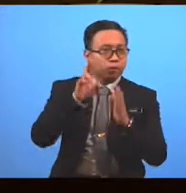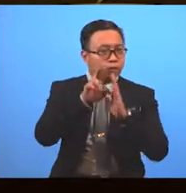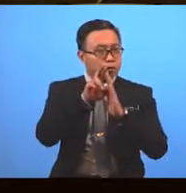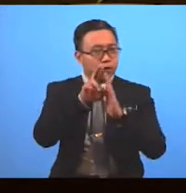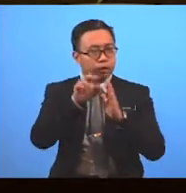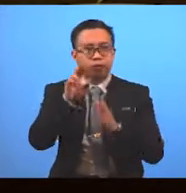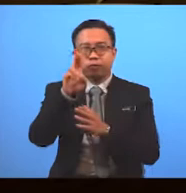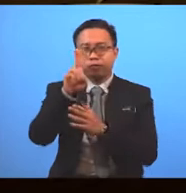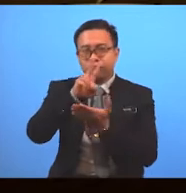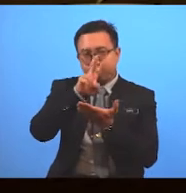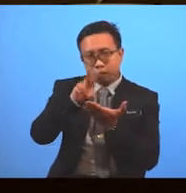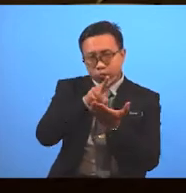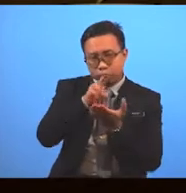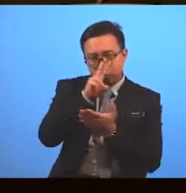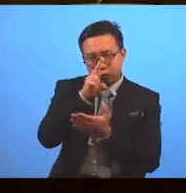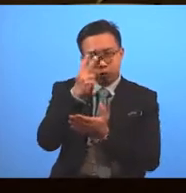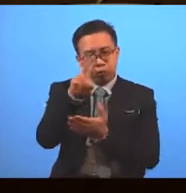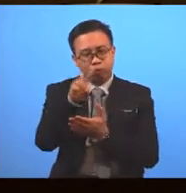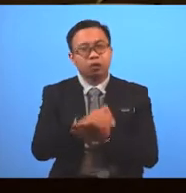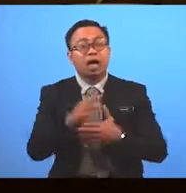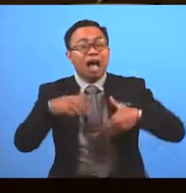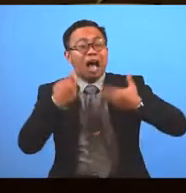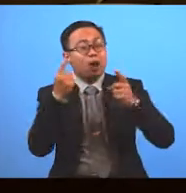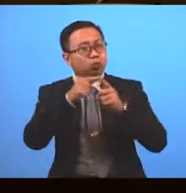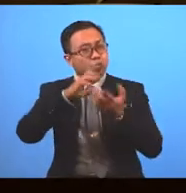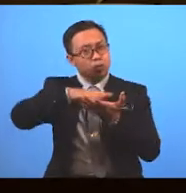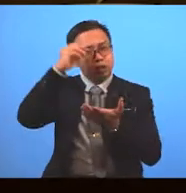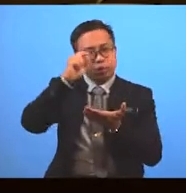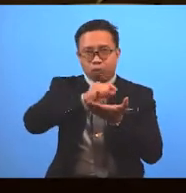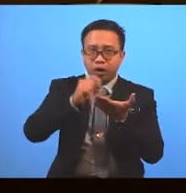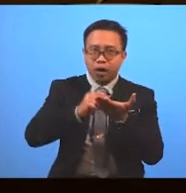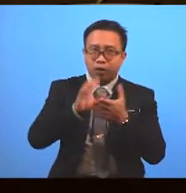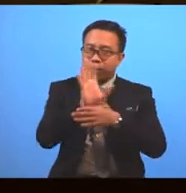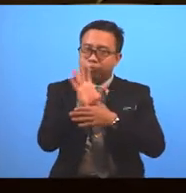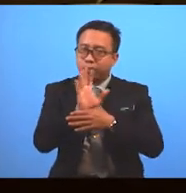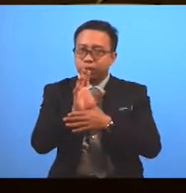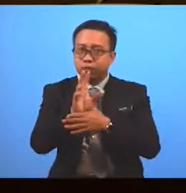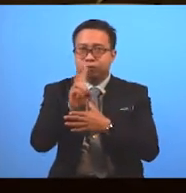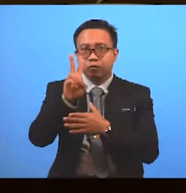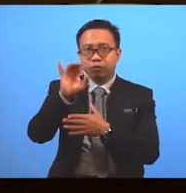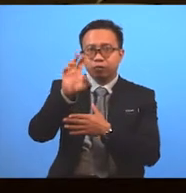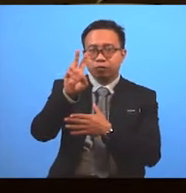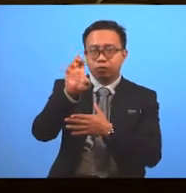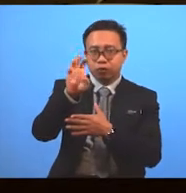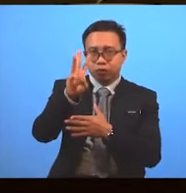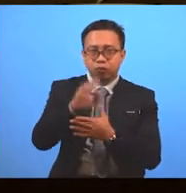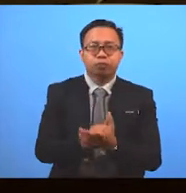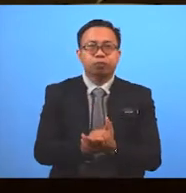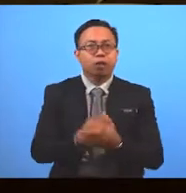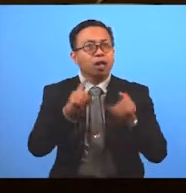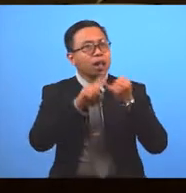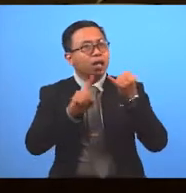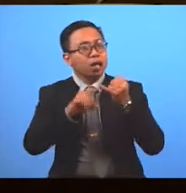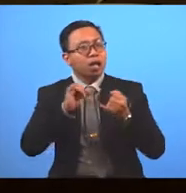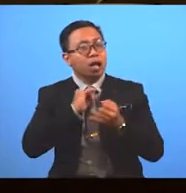lesson, we are going to learn how to write a film review At the end of this lesson, I hope